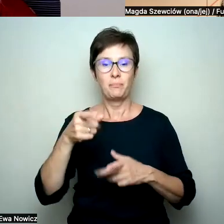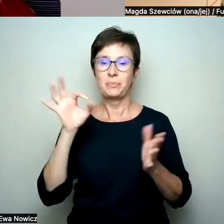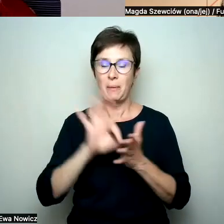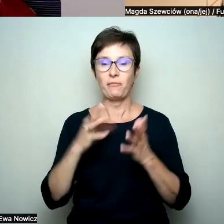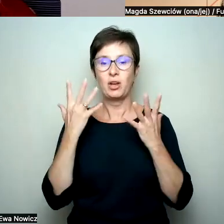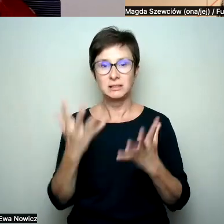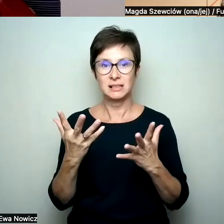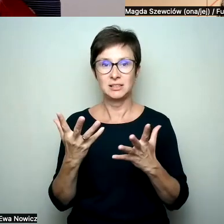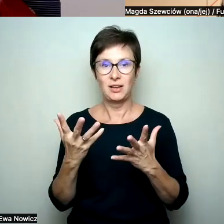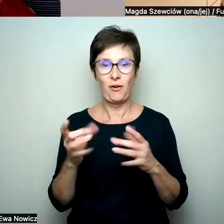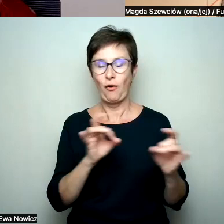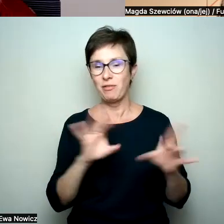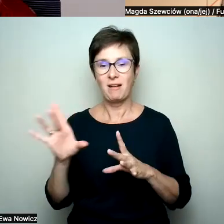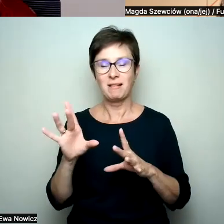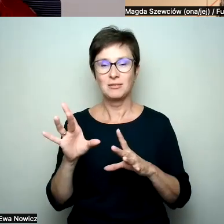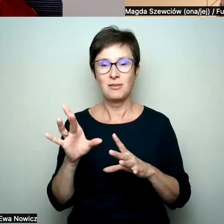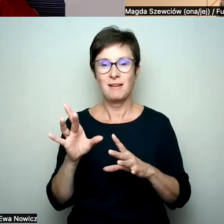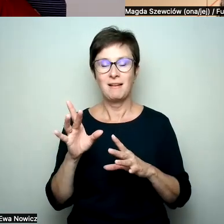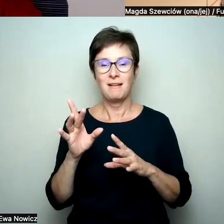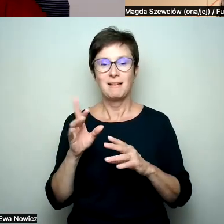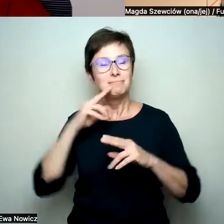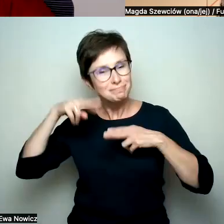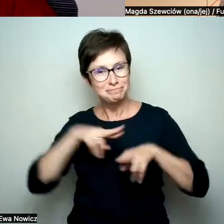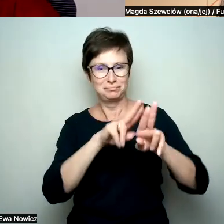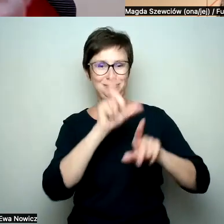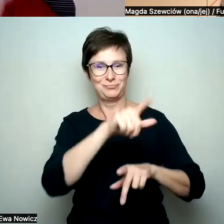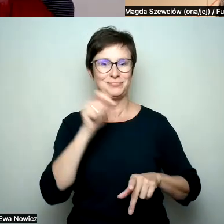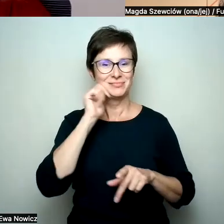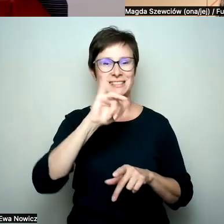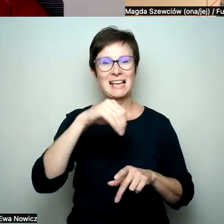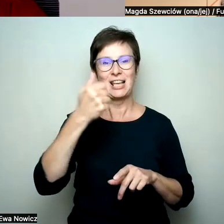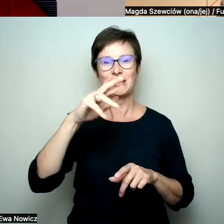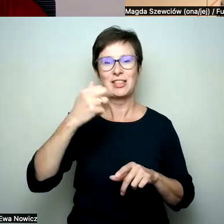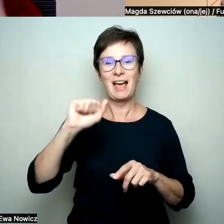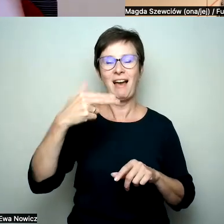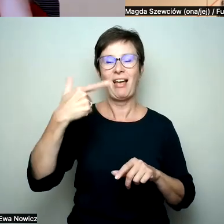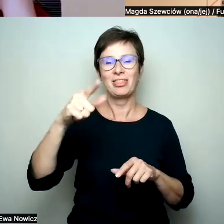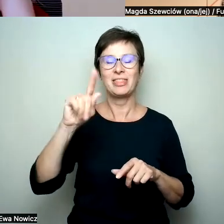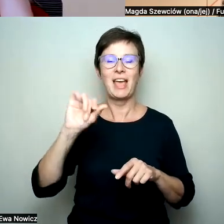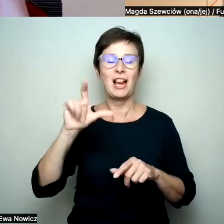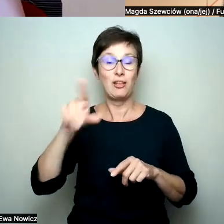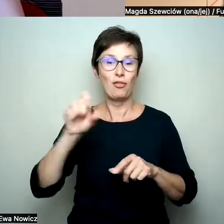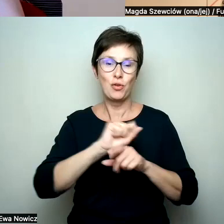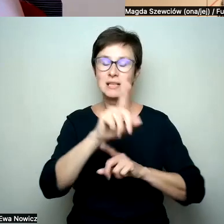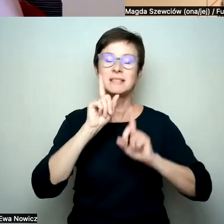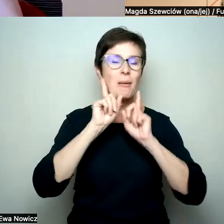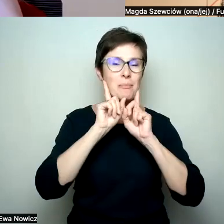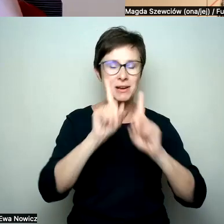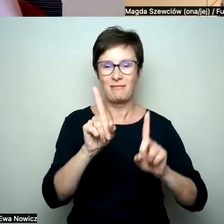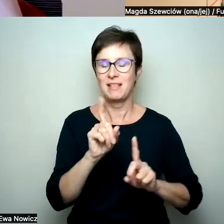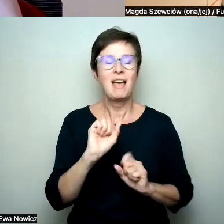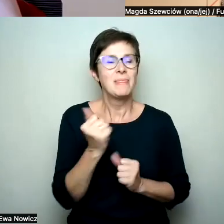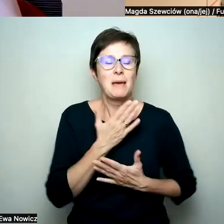wejść pod płetwę Foki Janiny i być Janiniątkiem, bo to jest naprawdę najmilsze miejsce